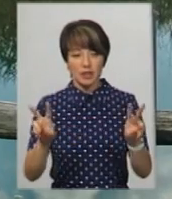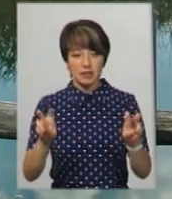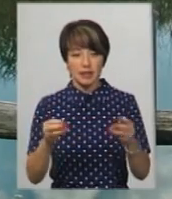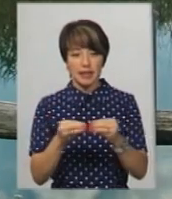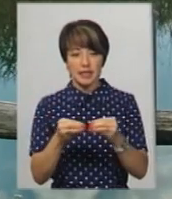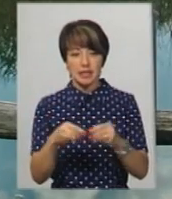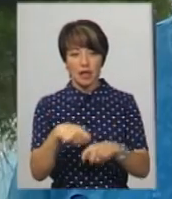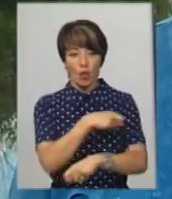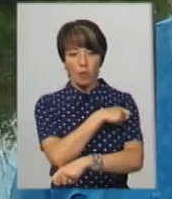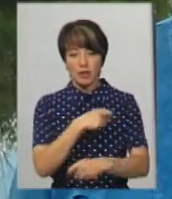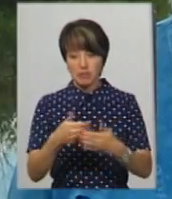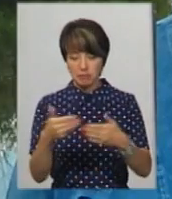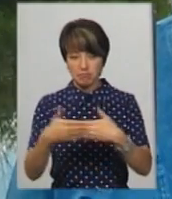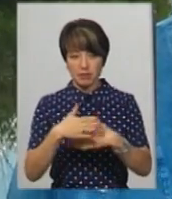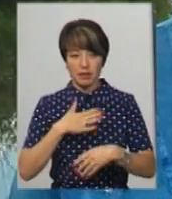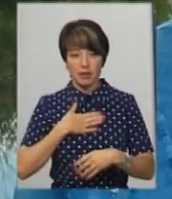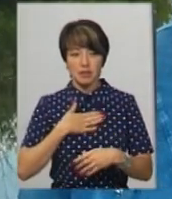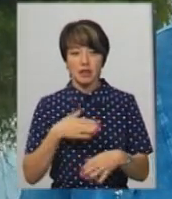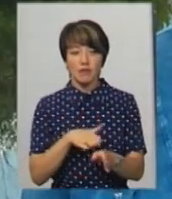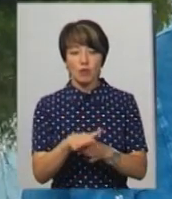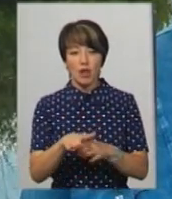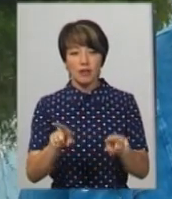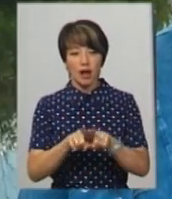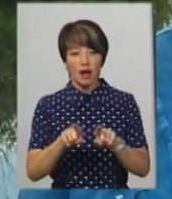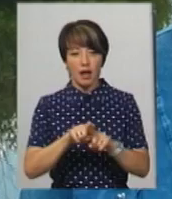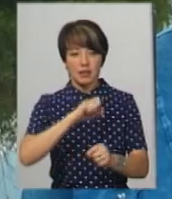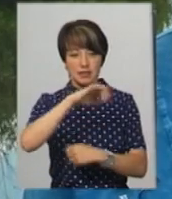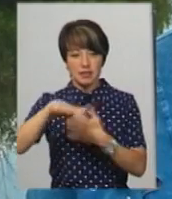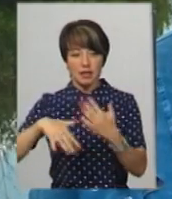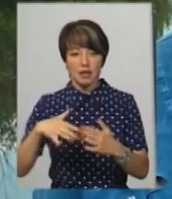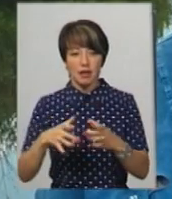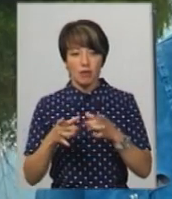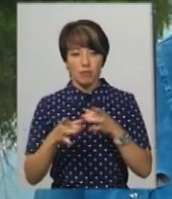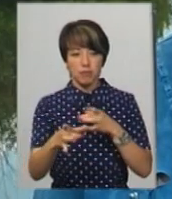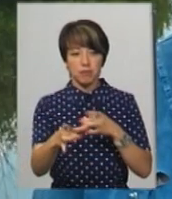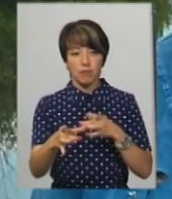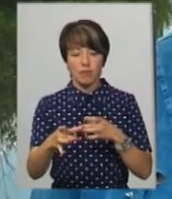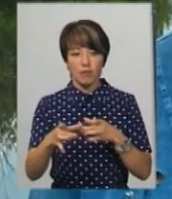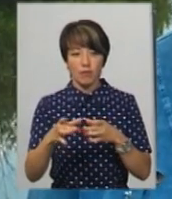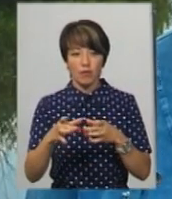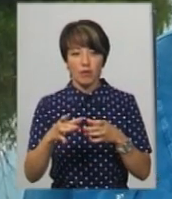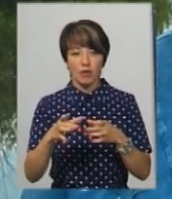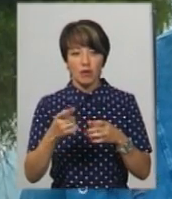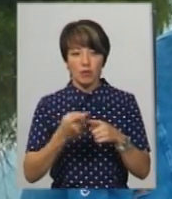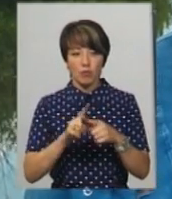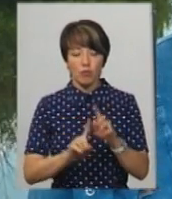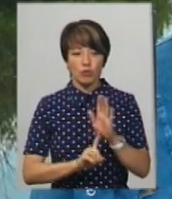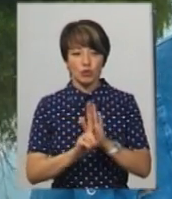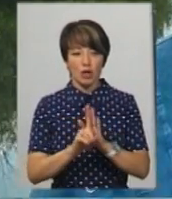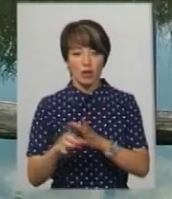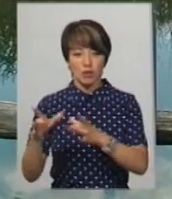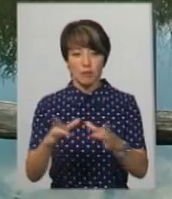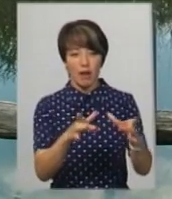за 10 кілометрів від нас. Відбулася така стихія, відорвало водойму, по водоймі воно почало